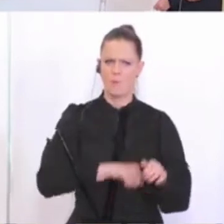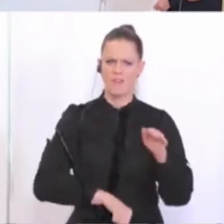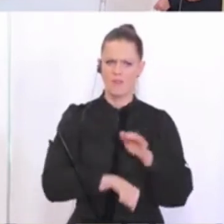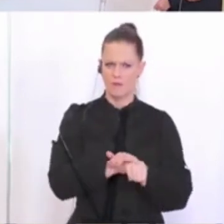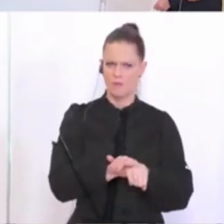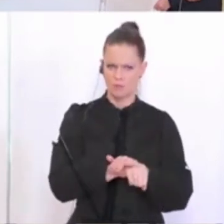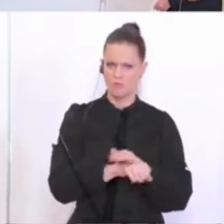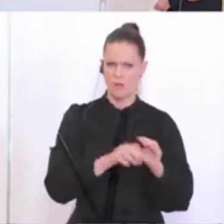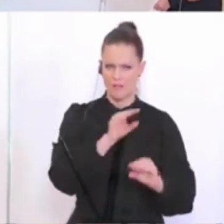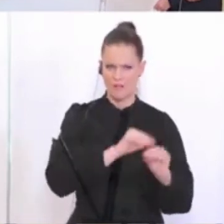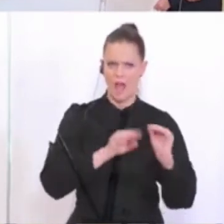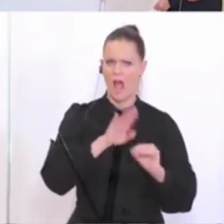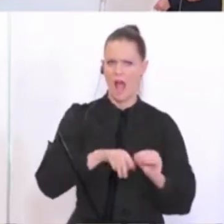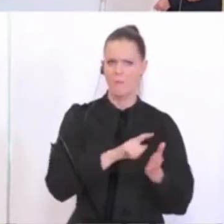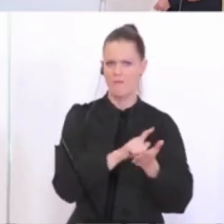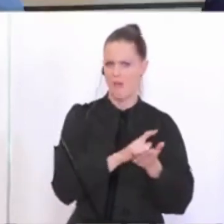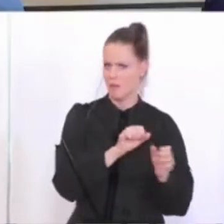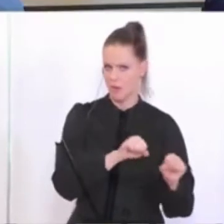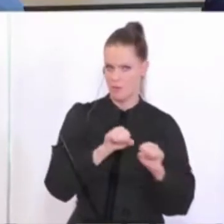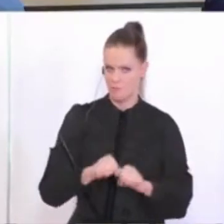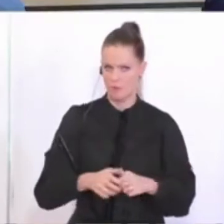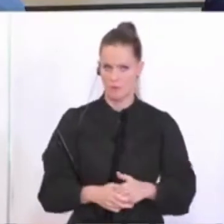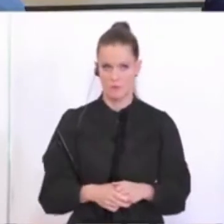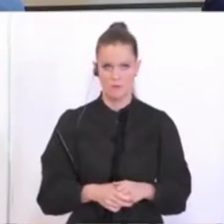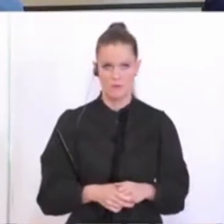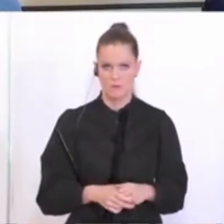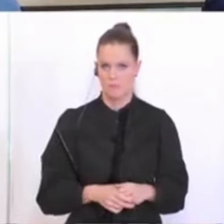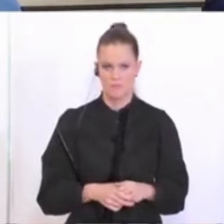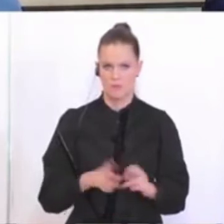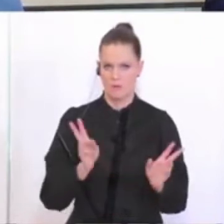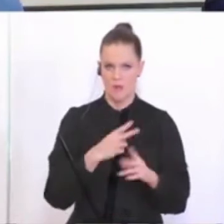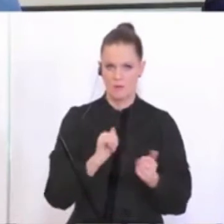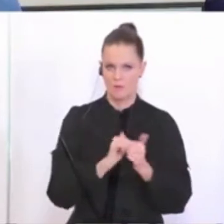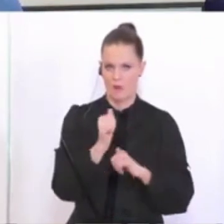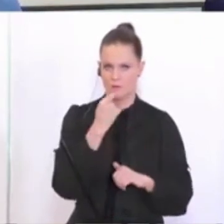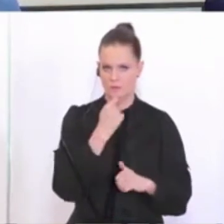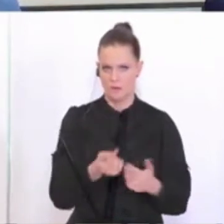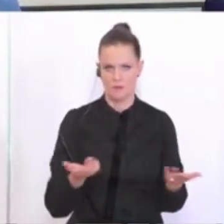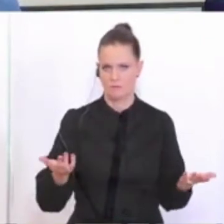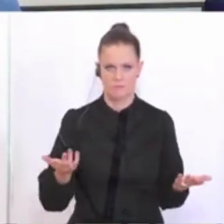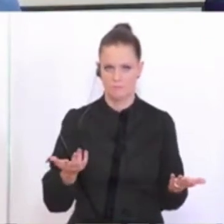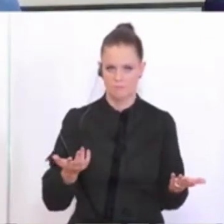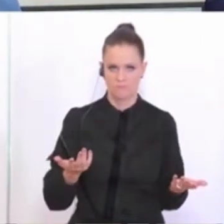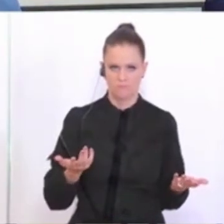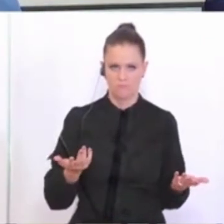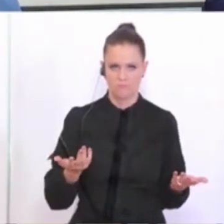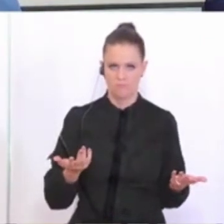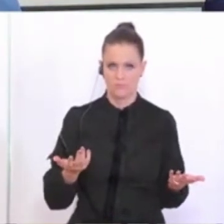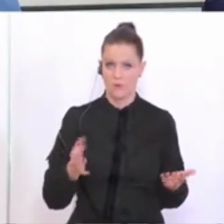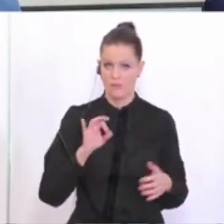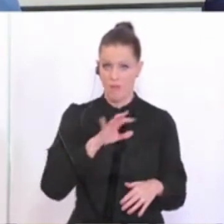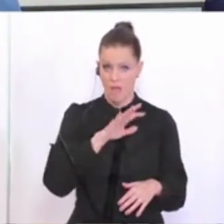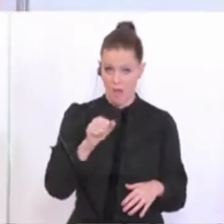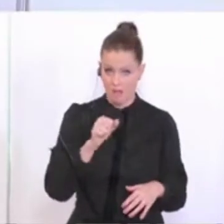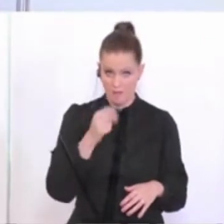Profifußball, sondern Hobbyfußball, ab wann das möglich sein wird, wenn es kontaktiert Ja, da kann ich keine Prognose geben. Da geht es jetzt wieder für das alle verstehen,